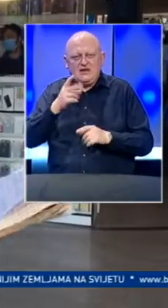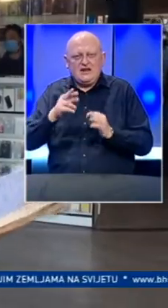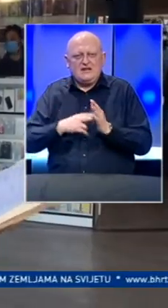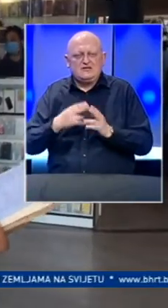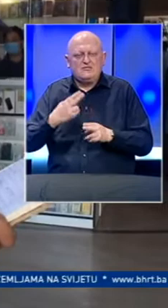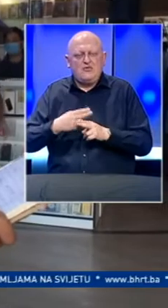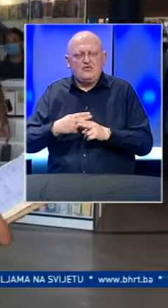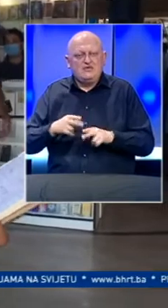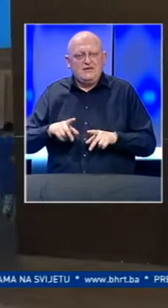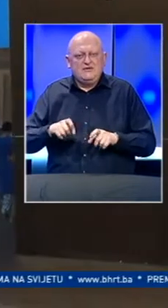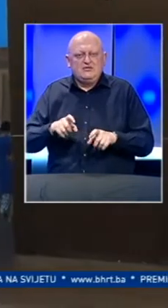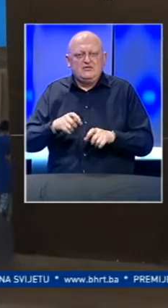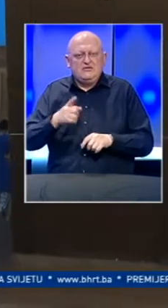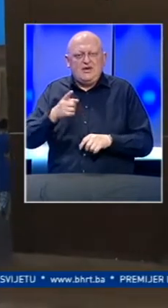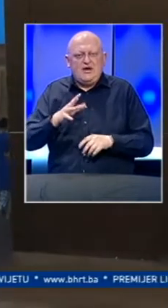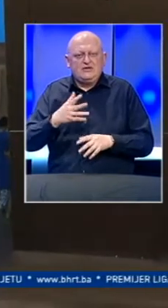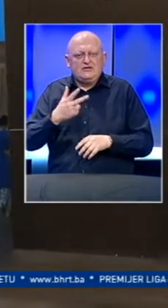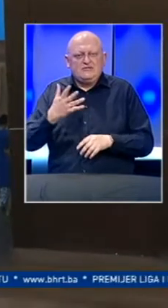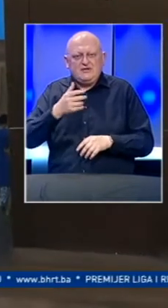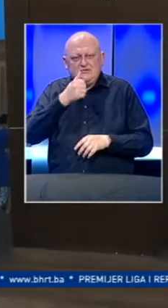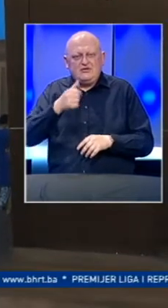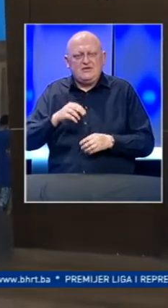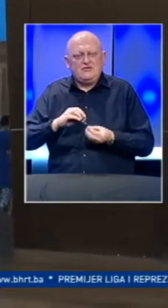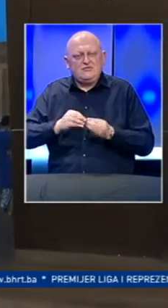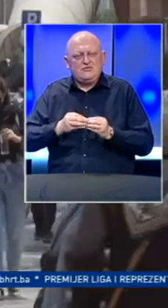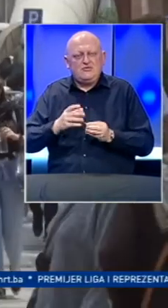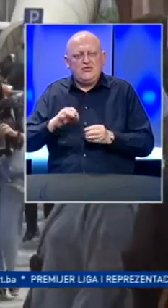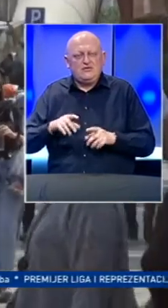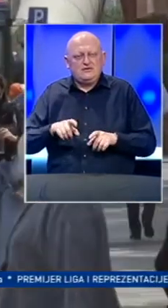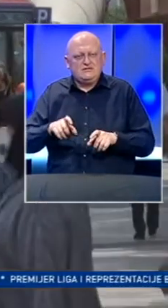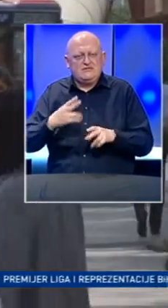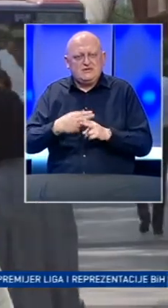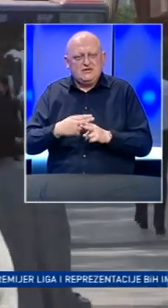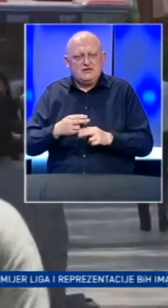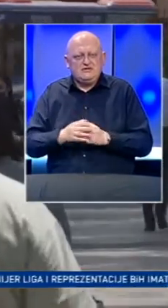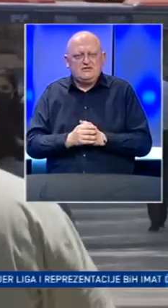iranaca zaraženo koronavirusom, a oko 35 milijuna u riziku od zaraze.